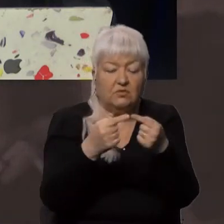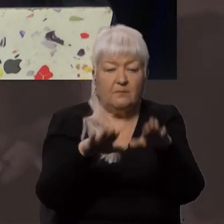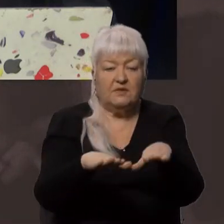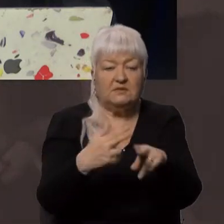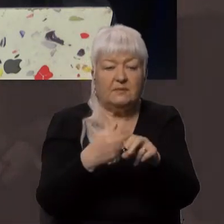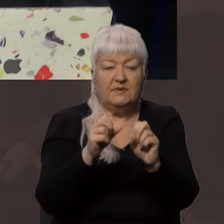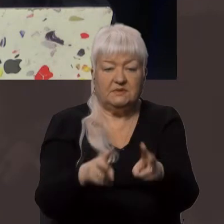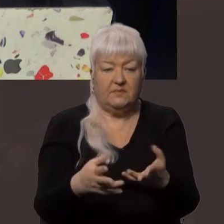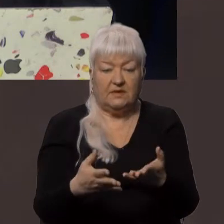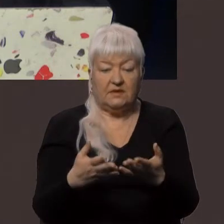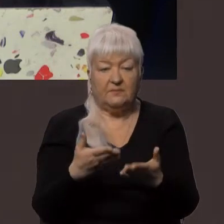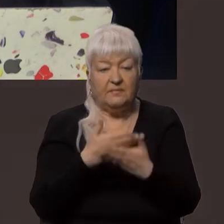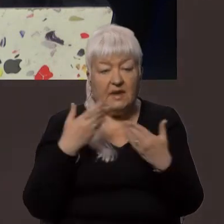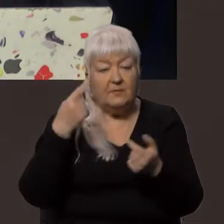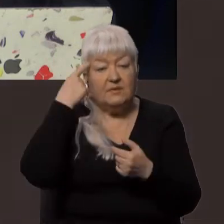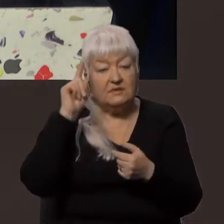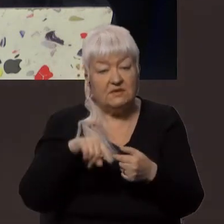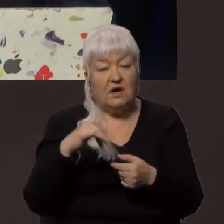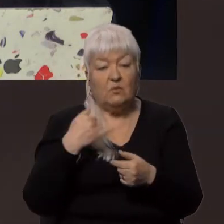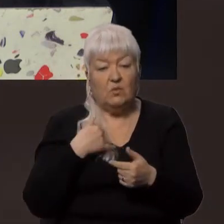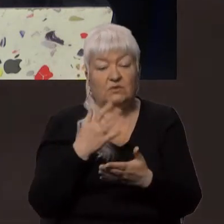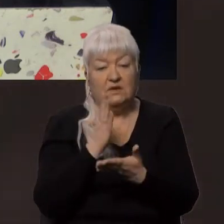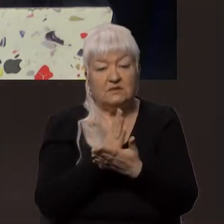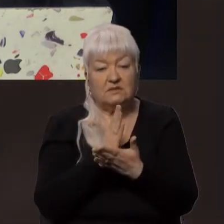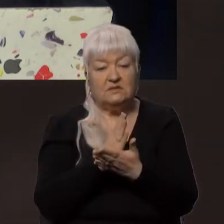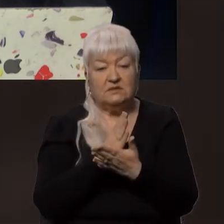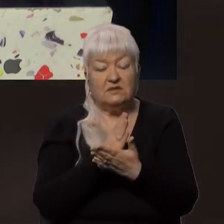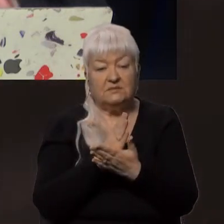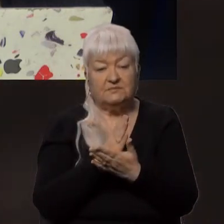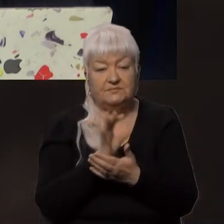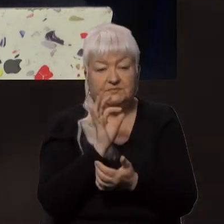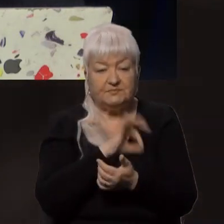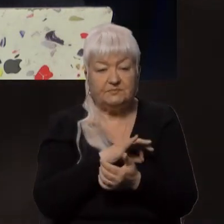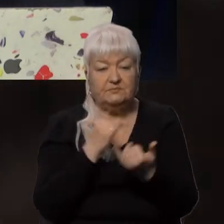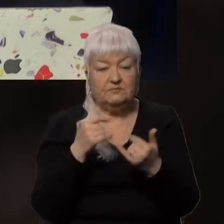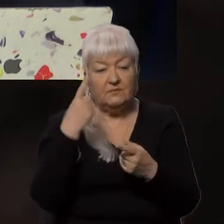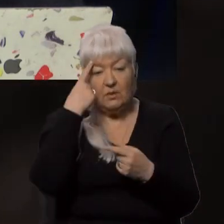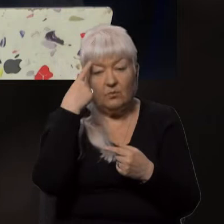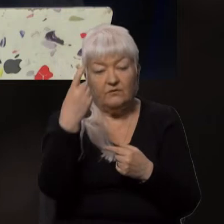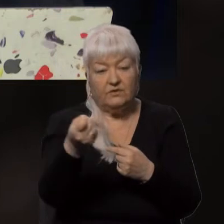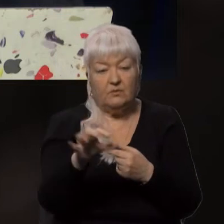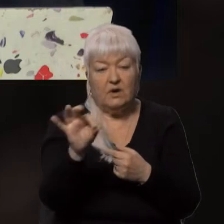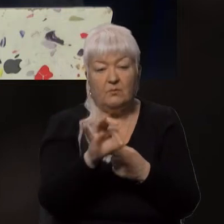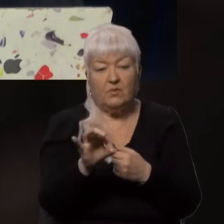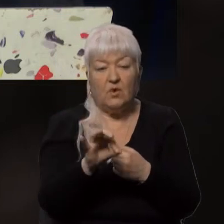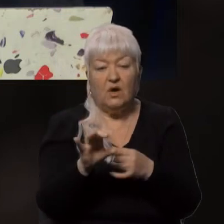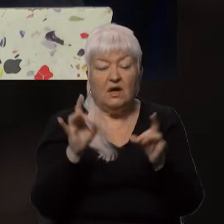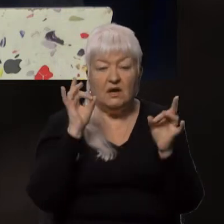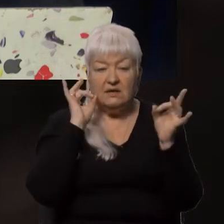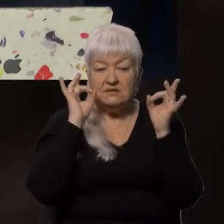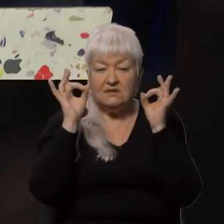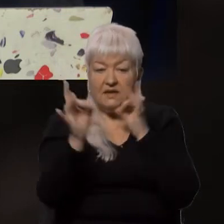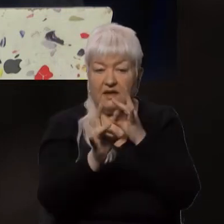знаємо і в нас встановлені, наприклад, застосунки, де повідомляється про сирену. Ми закликаємо не